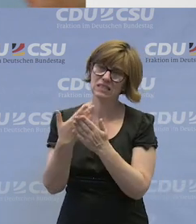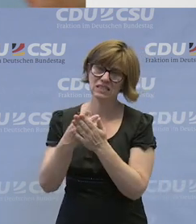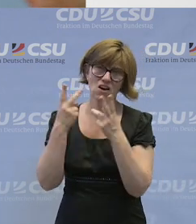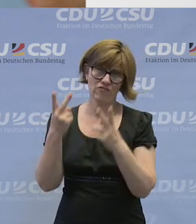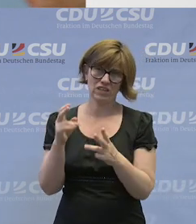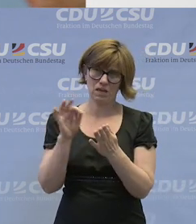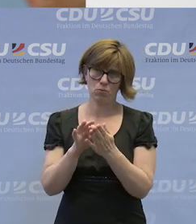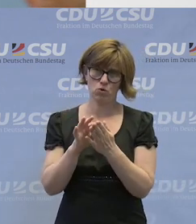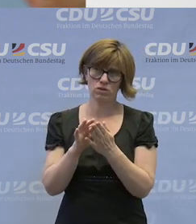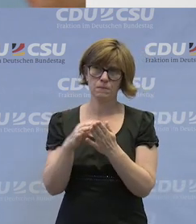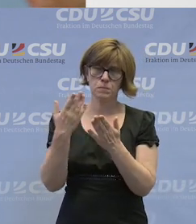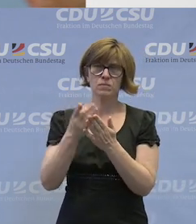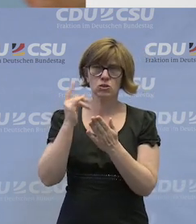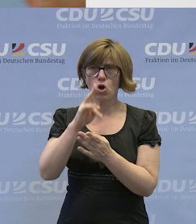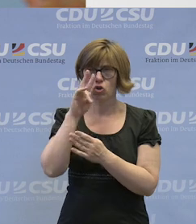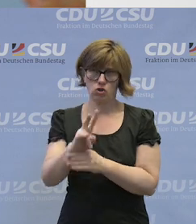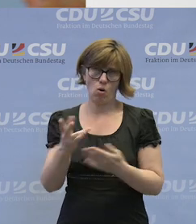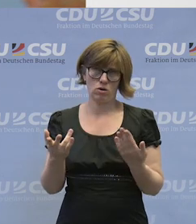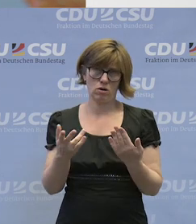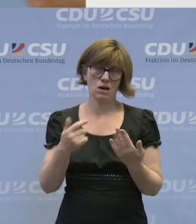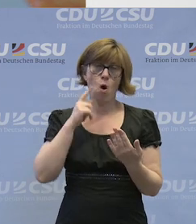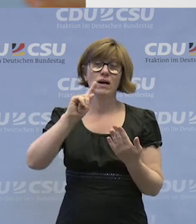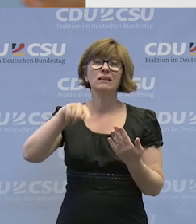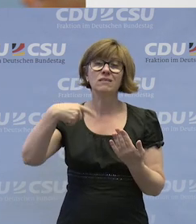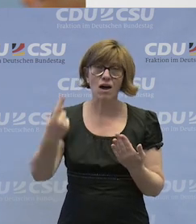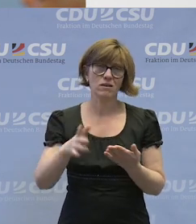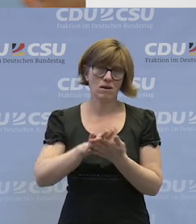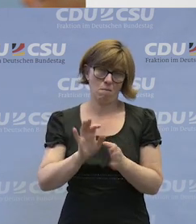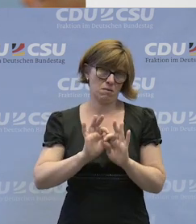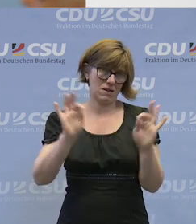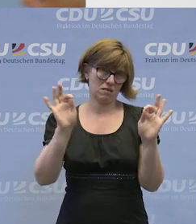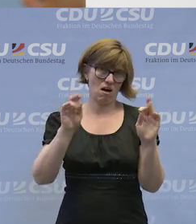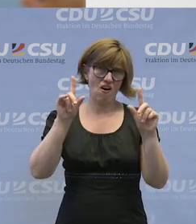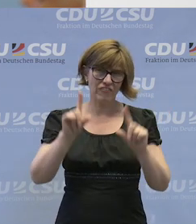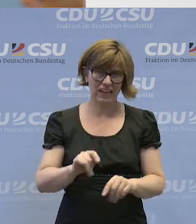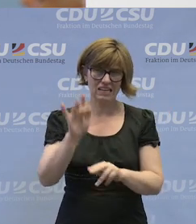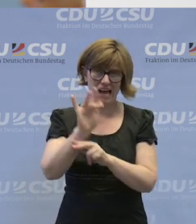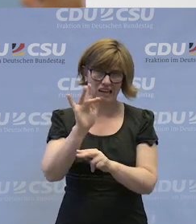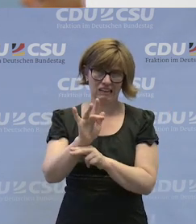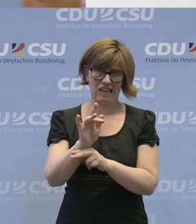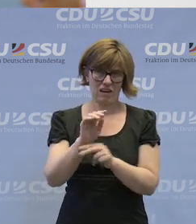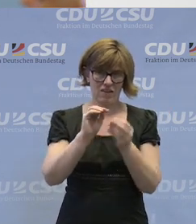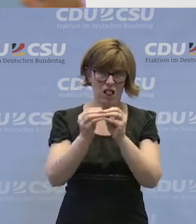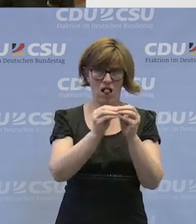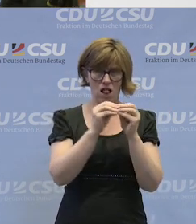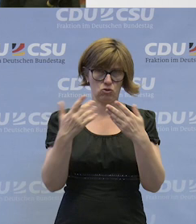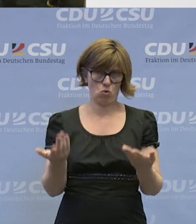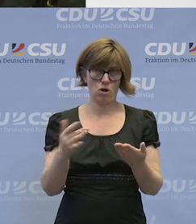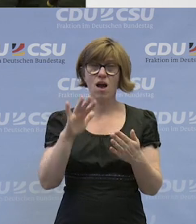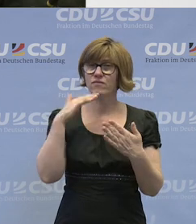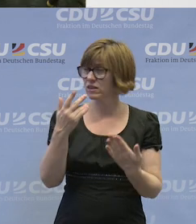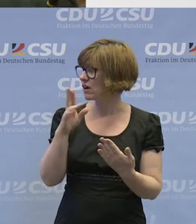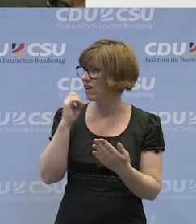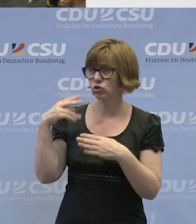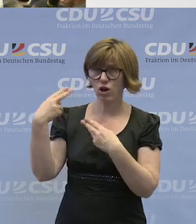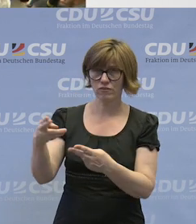wichtige Größe. Da sollte man in der Tat hingucken. Und ich glaube, dann würde das auch funktionieren, weniger Kritik da an diesen Stellen zu bekommen. Dankeschön. Wer